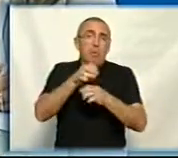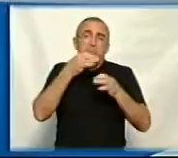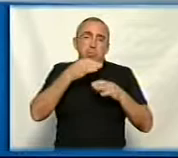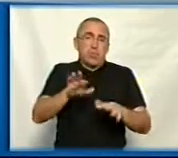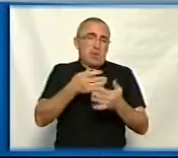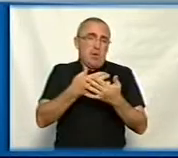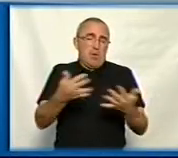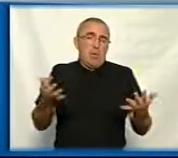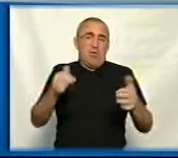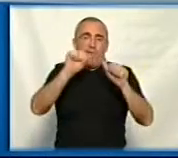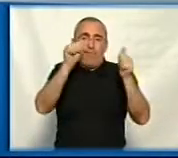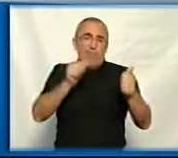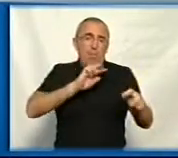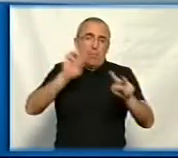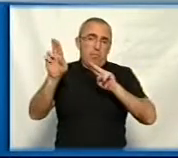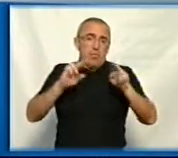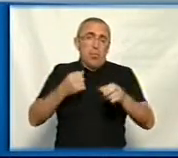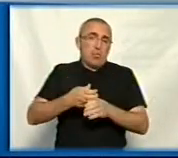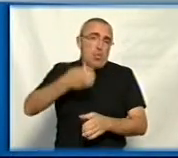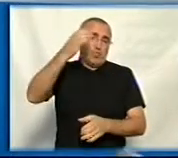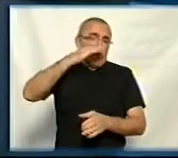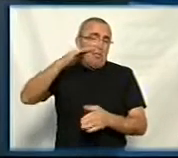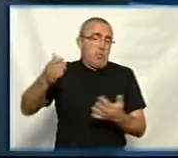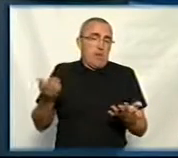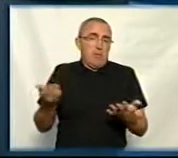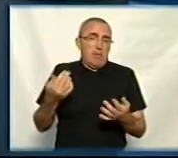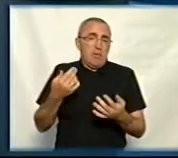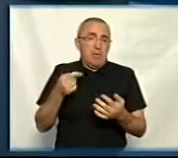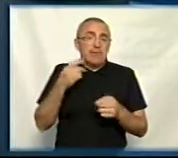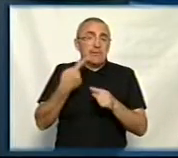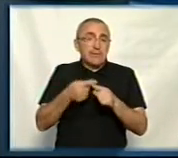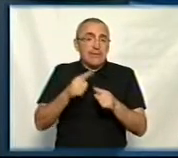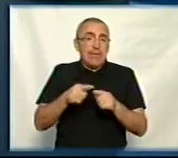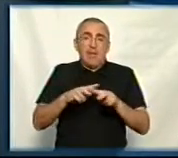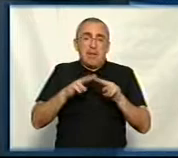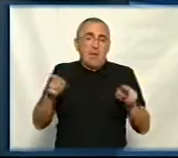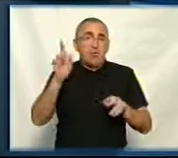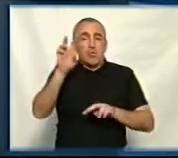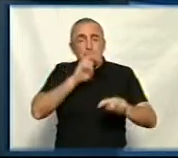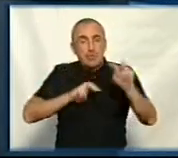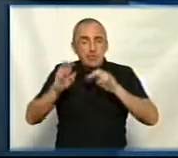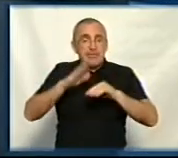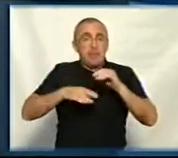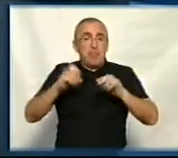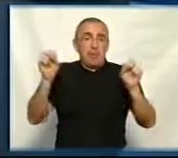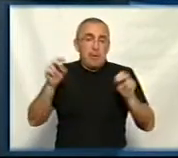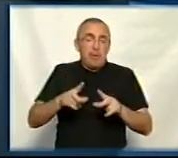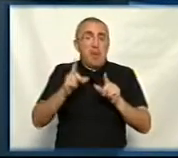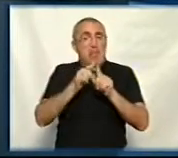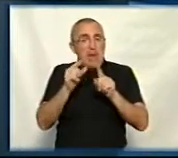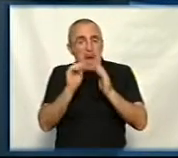формувальну доставу, верніше, оцю обрізку. Тобто так само вони будуть шукати цих спеціалістів, виробляти